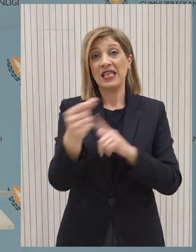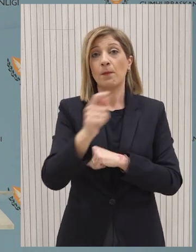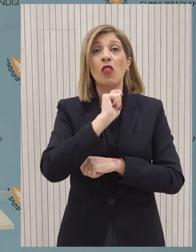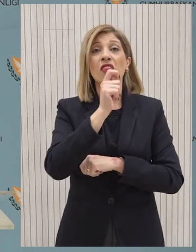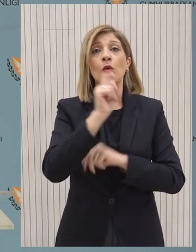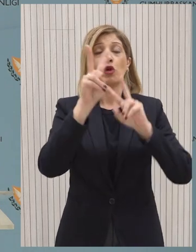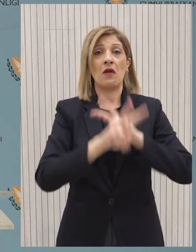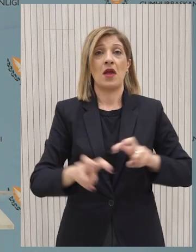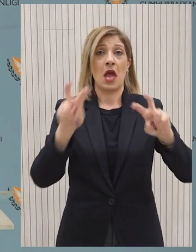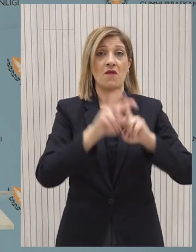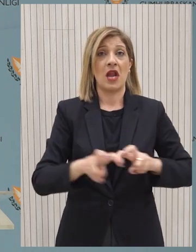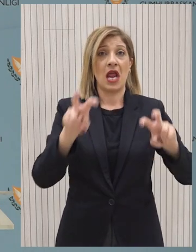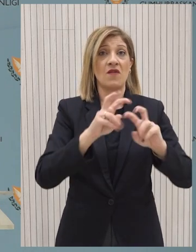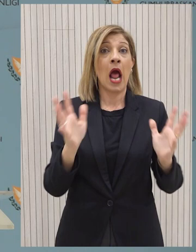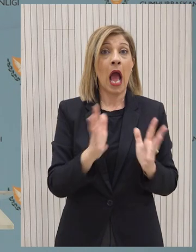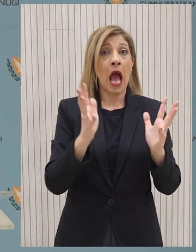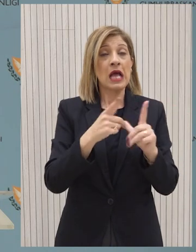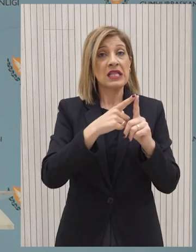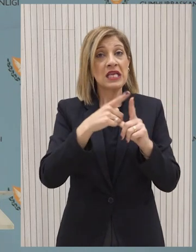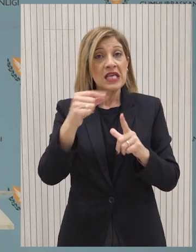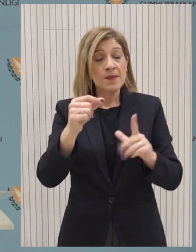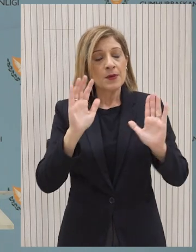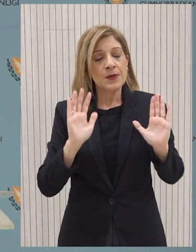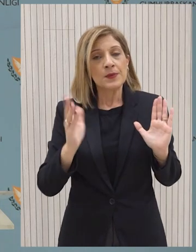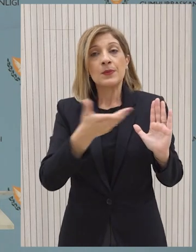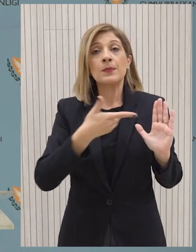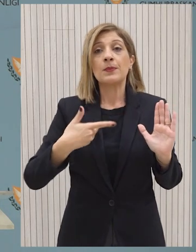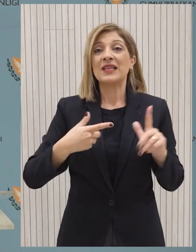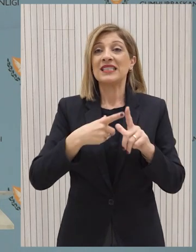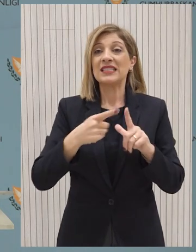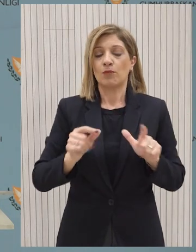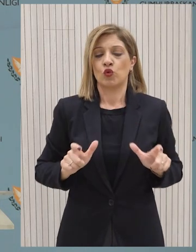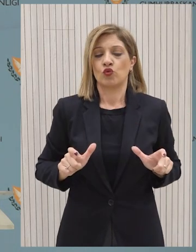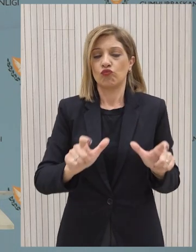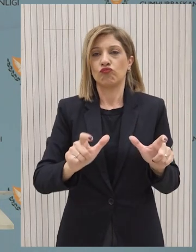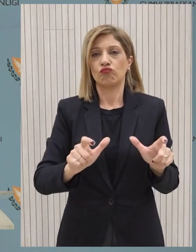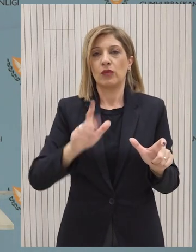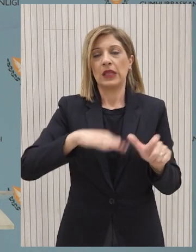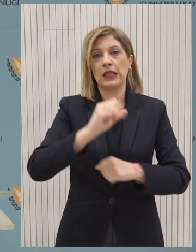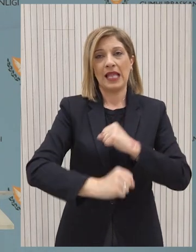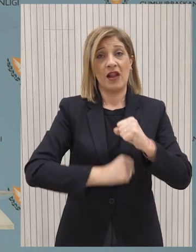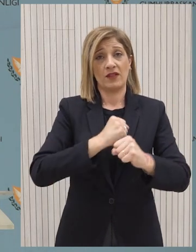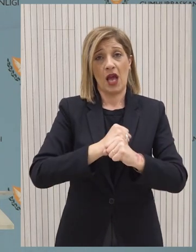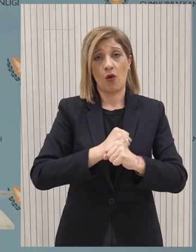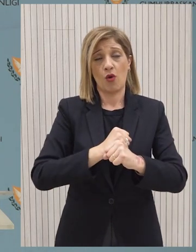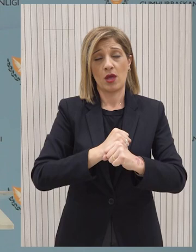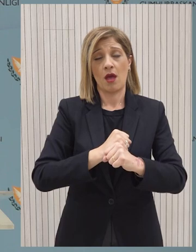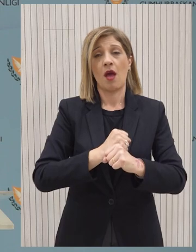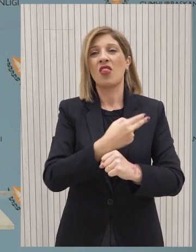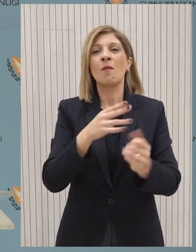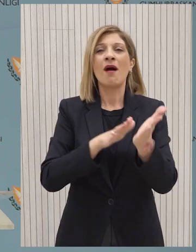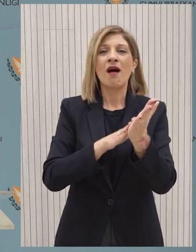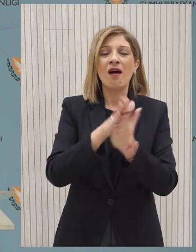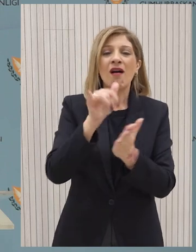Αυτό το οποίο μπορώ να σας πω είναι ότι η χώρα μας τα τελευταία χρόνια έχει θωρακιστεί και αυτό το λέμε με την δέουσα